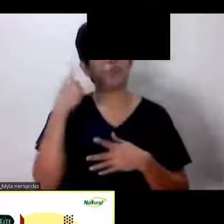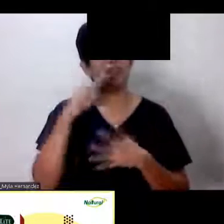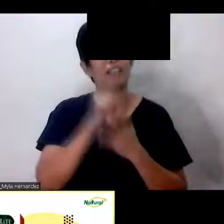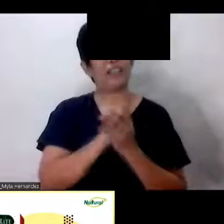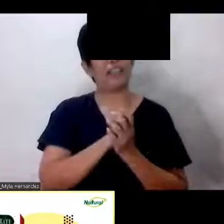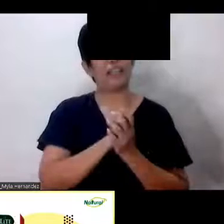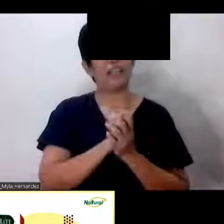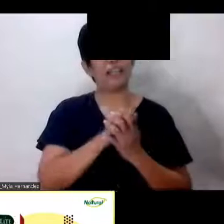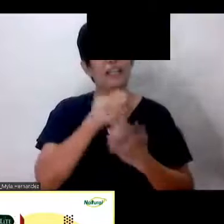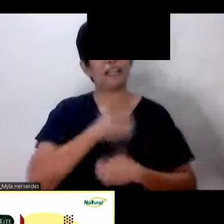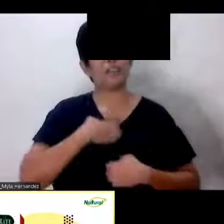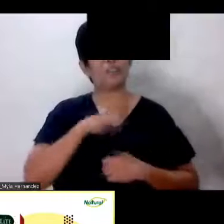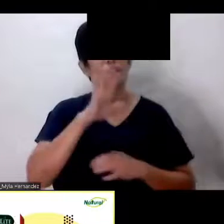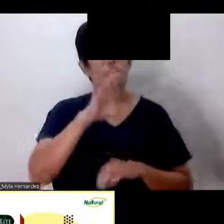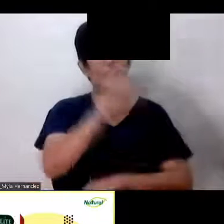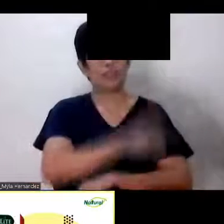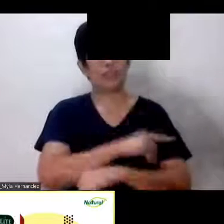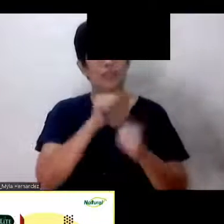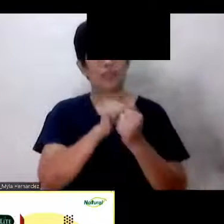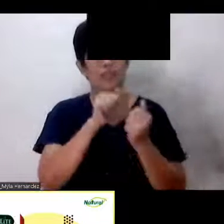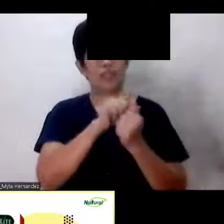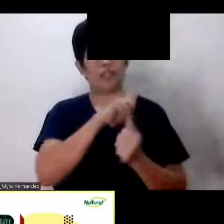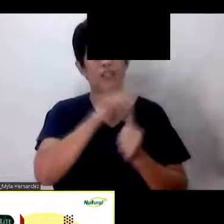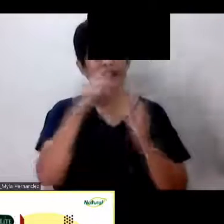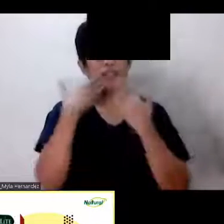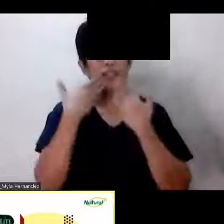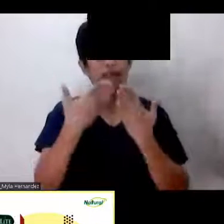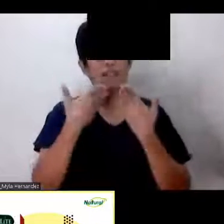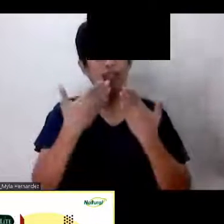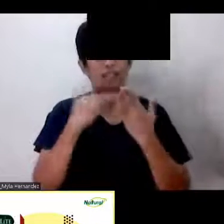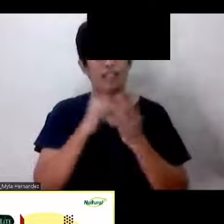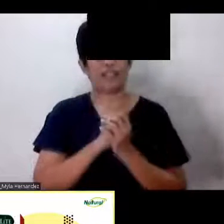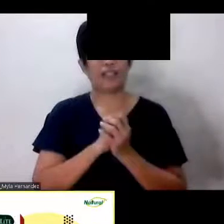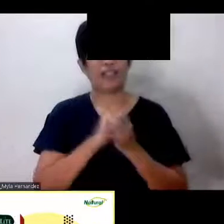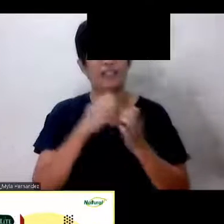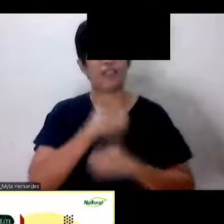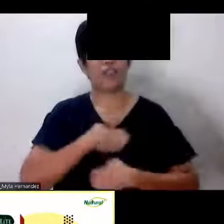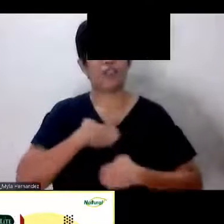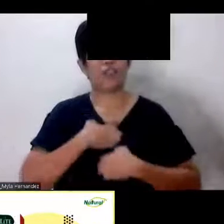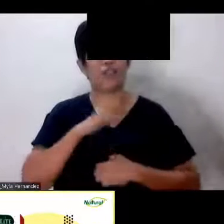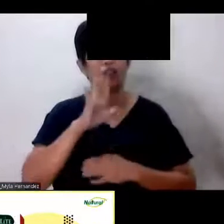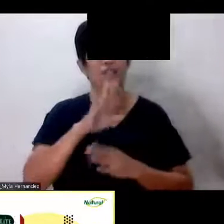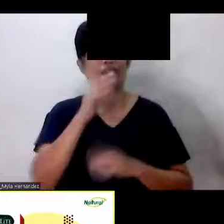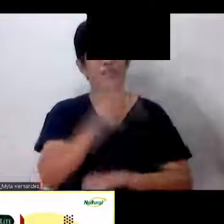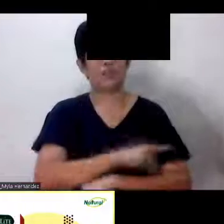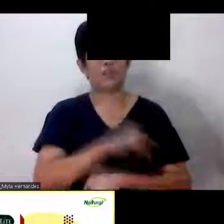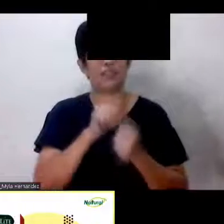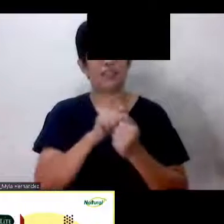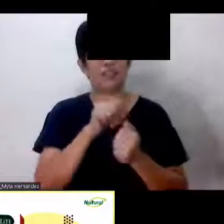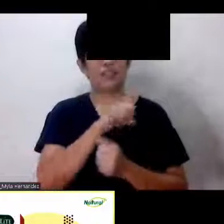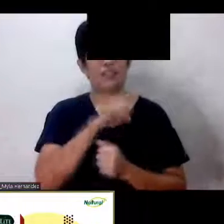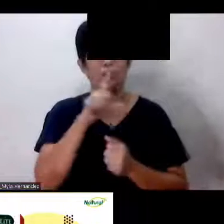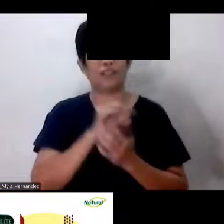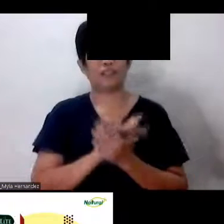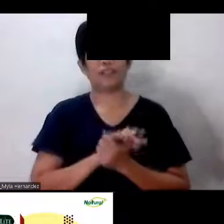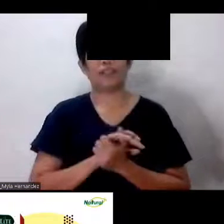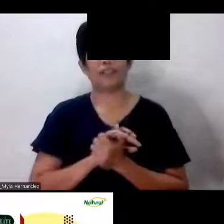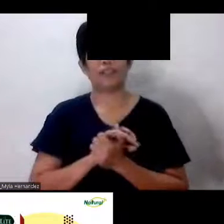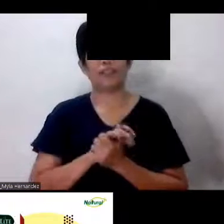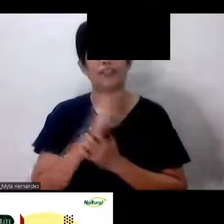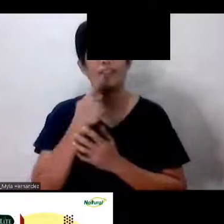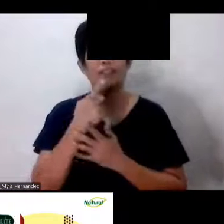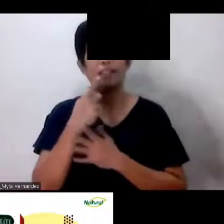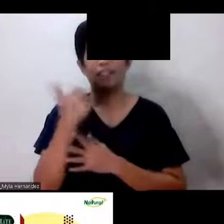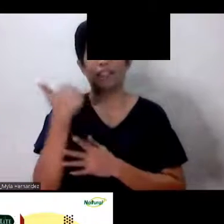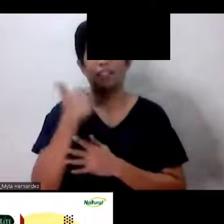ito Enjoy your day With the Lord Marami pong salamat Enjoy your day With the Lord talaga 4543 Ang sabi niya